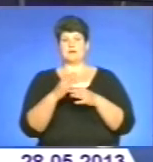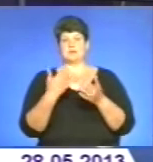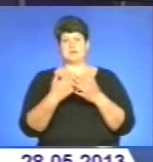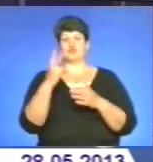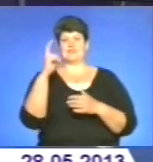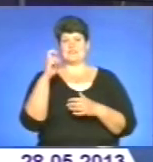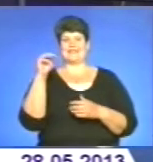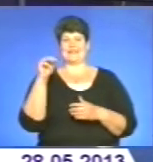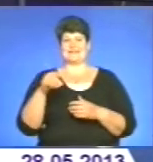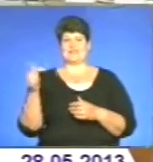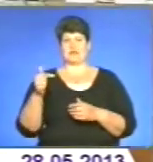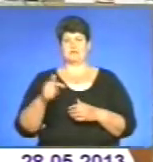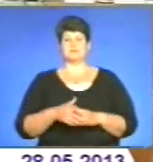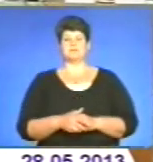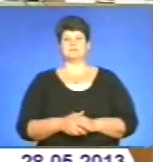тисяч гривень.